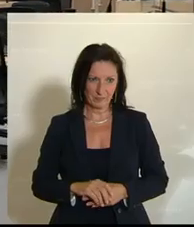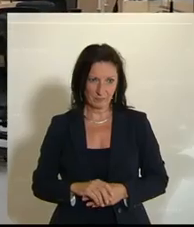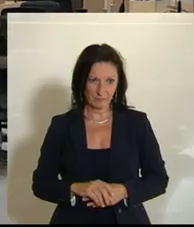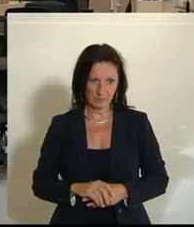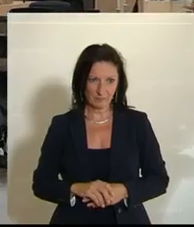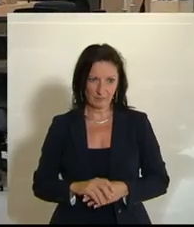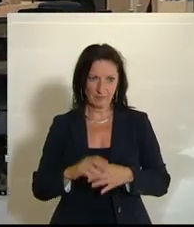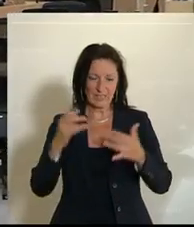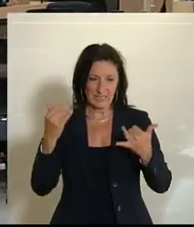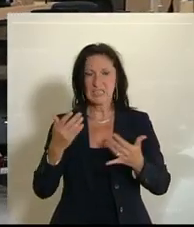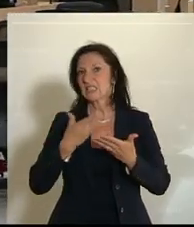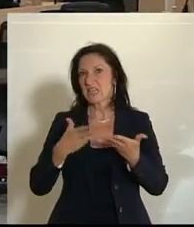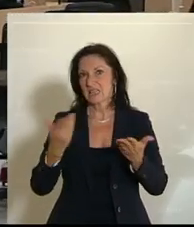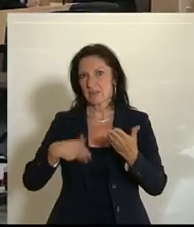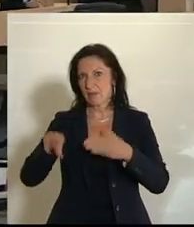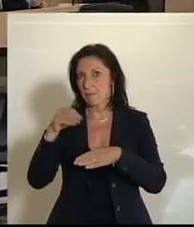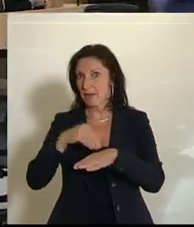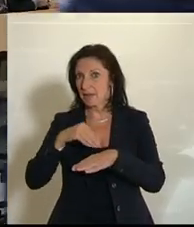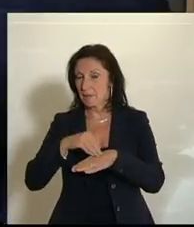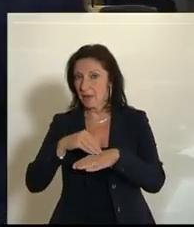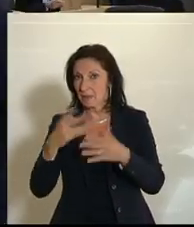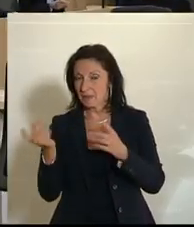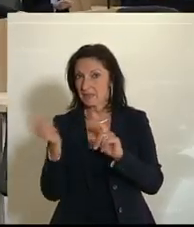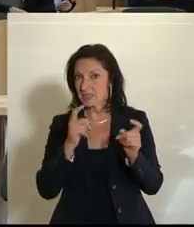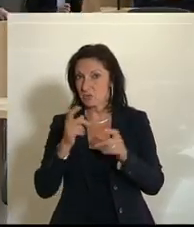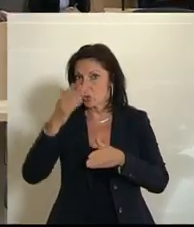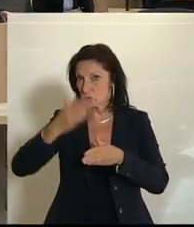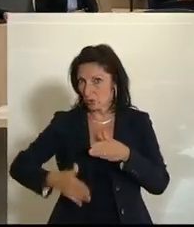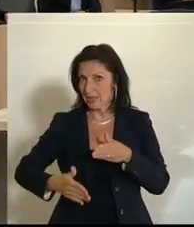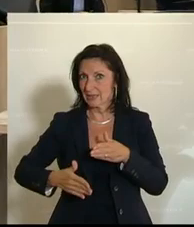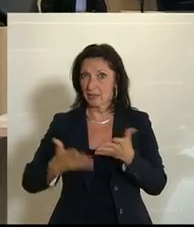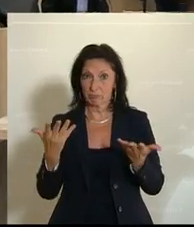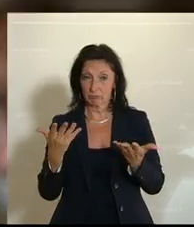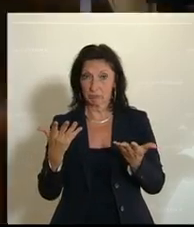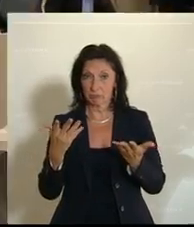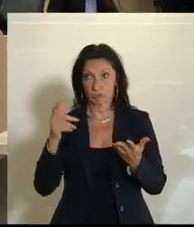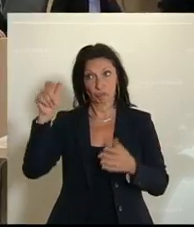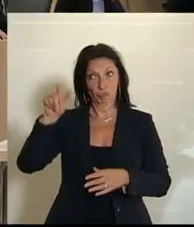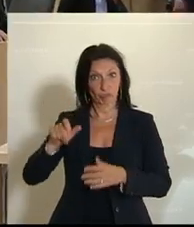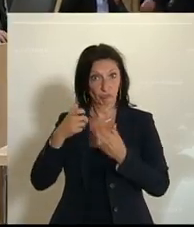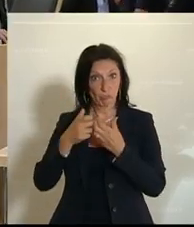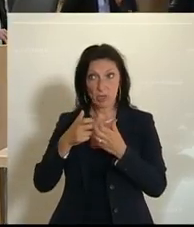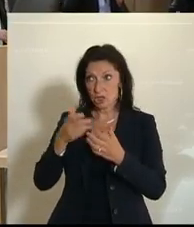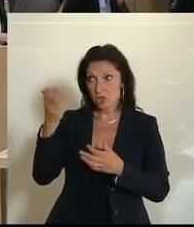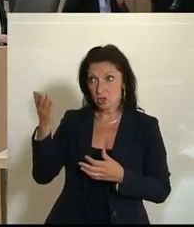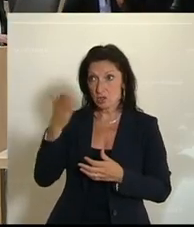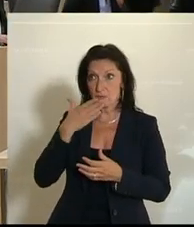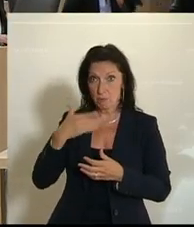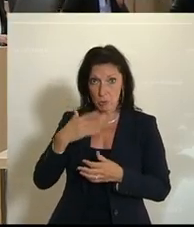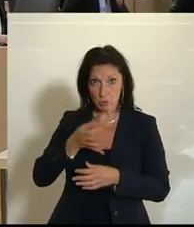Zu Wort ist nun niemand mehr gemeldet, die Debatte ist geschlossen, wünscht eine der Berichterstatter,